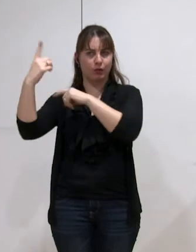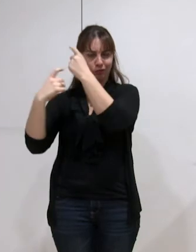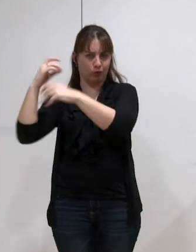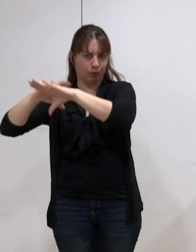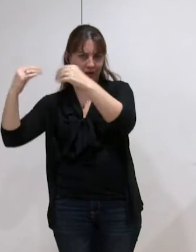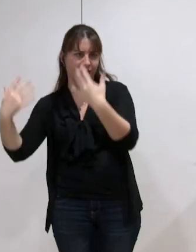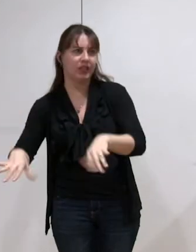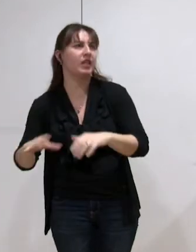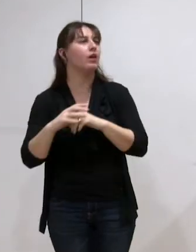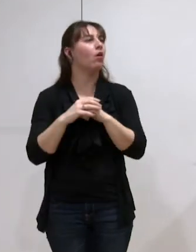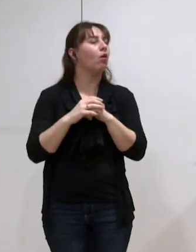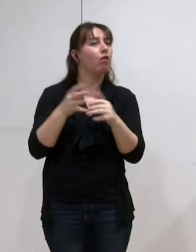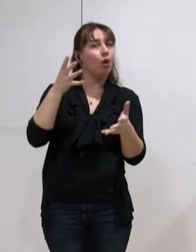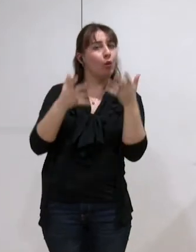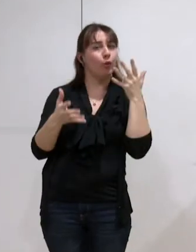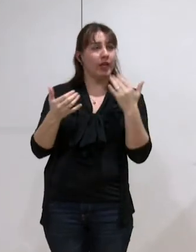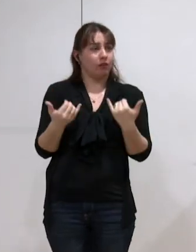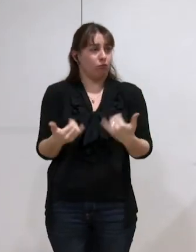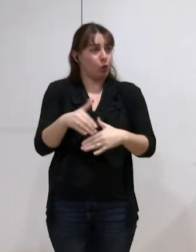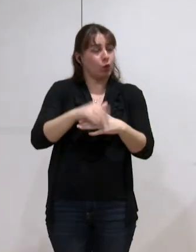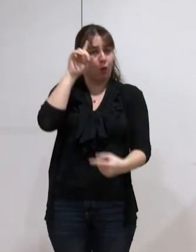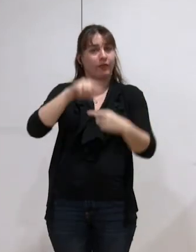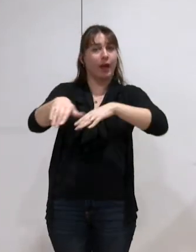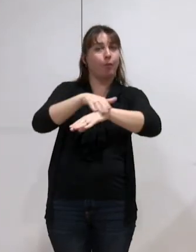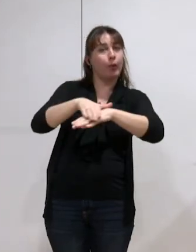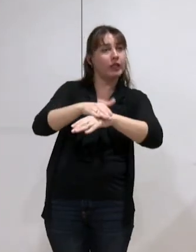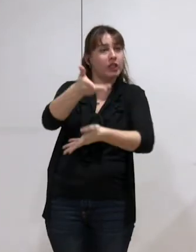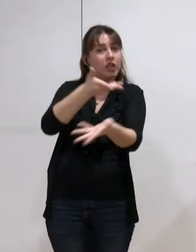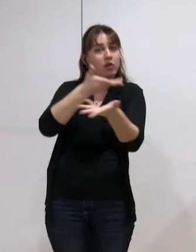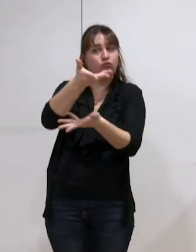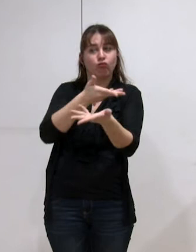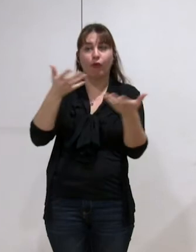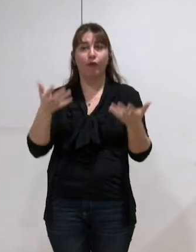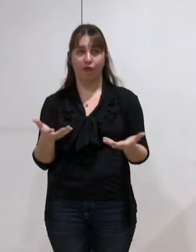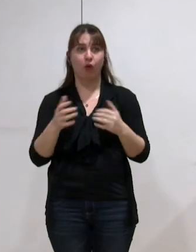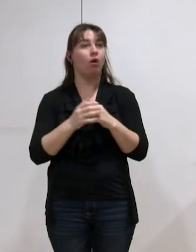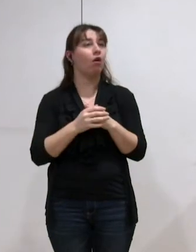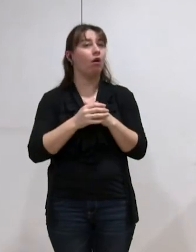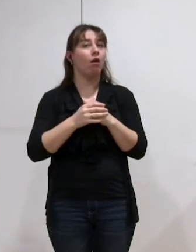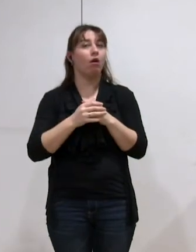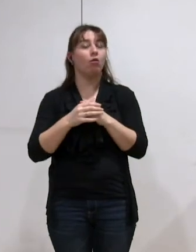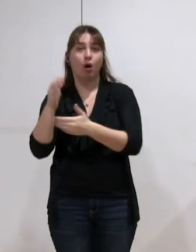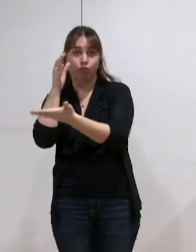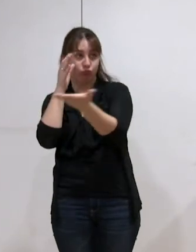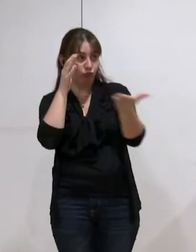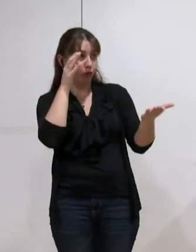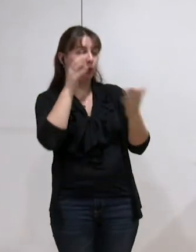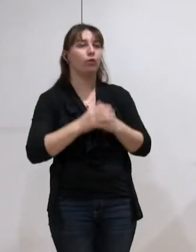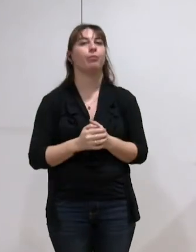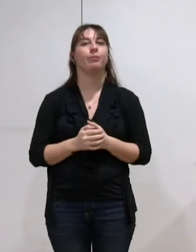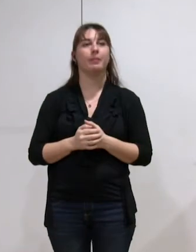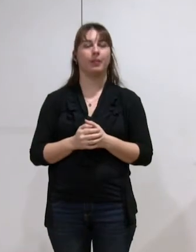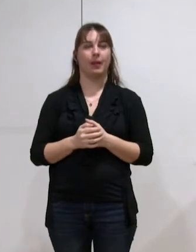évidemment pour notre conseil d'ordre politique, et donc je prends maintenant les demandes de prise de parole.